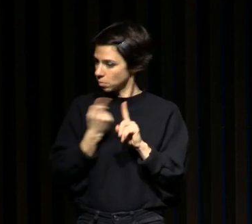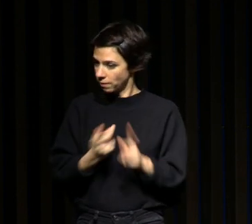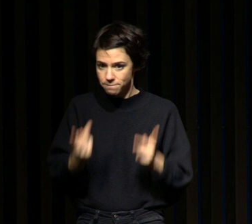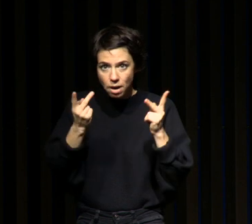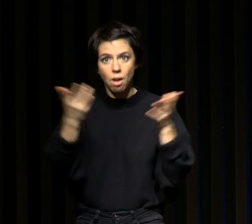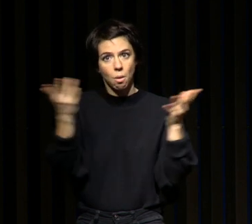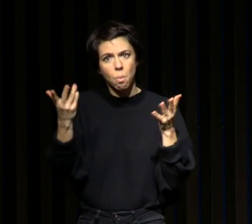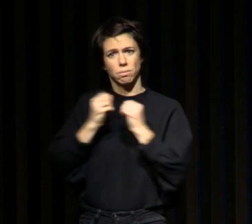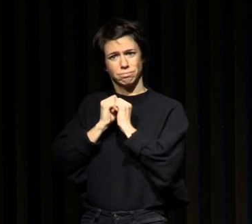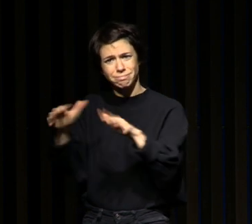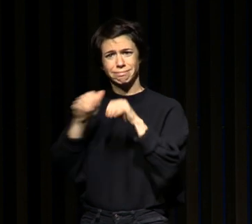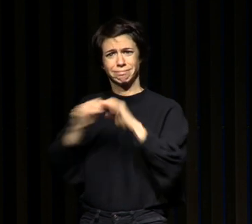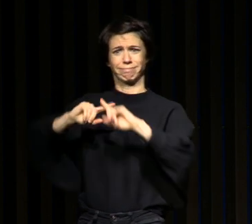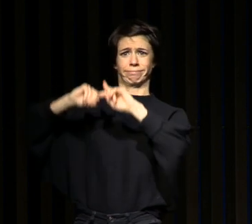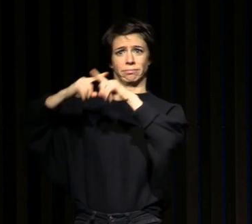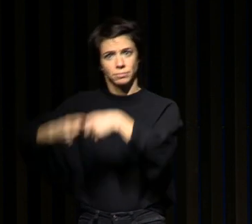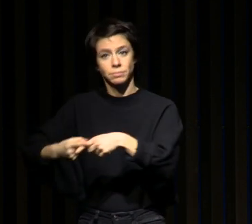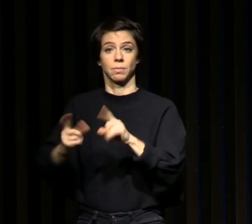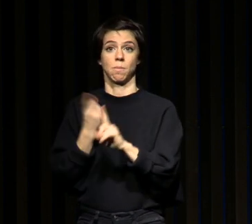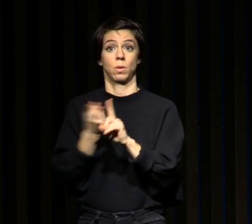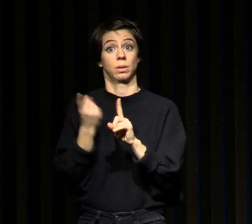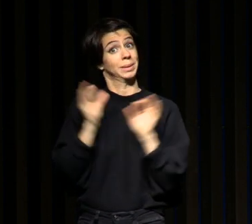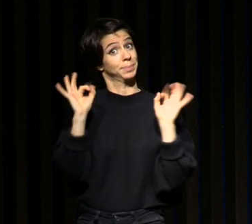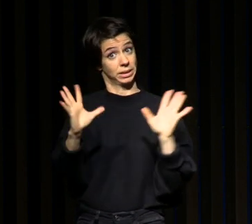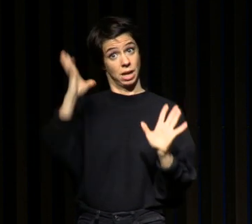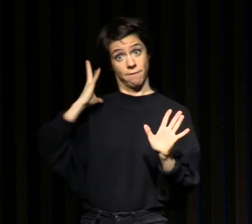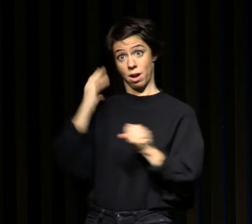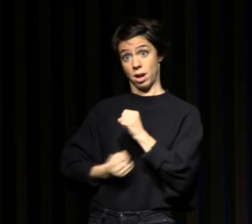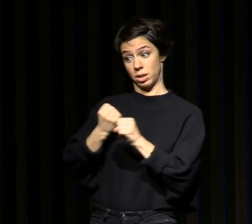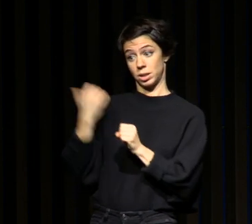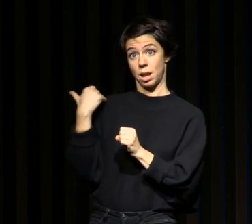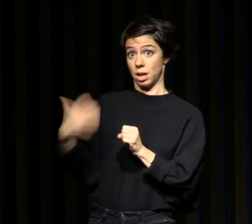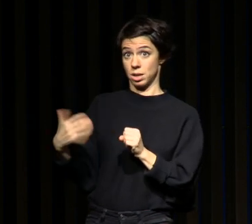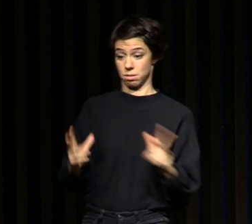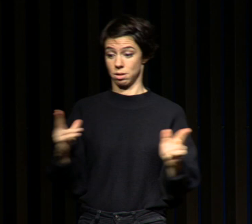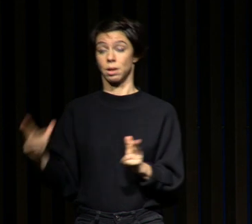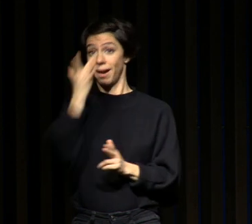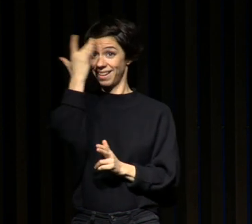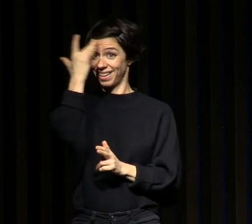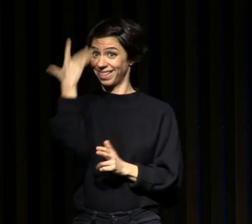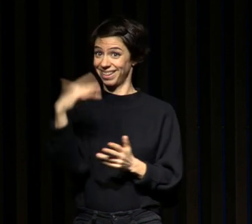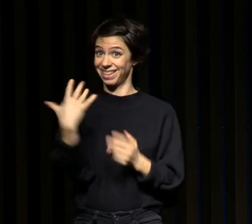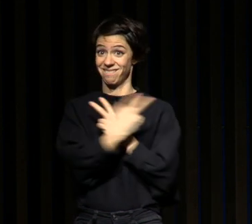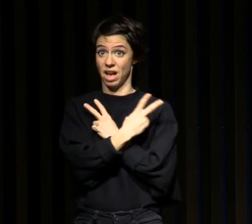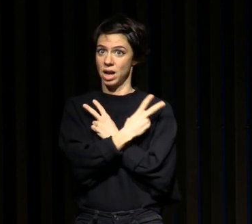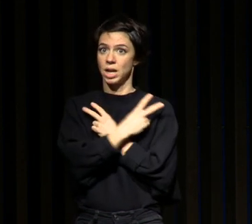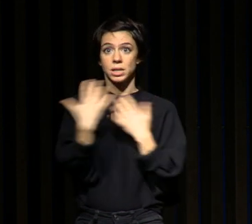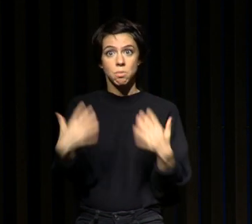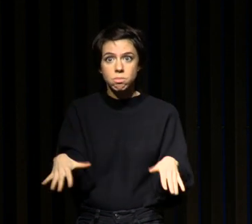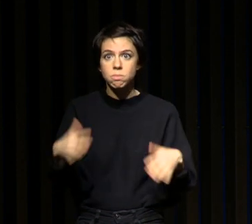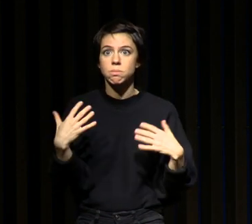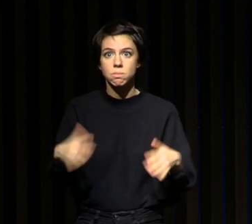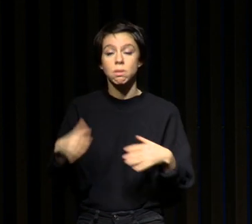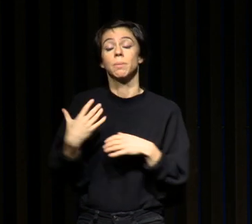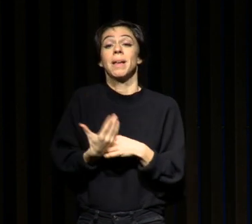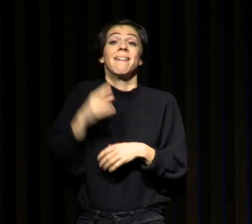très aigu, puisque c'était pendant ces périodes estivales. Je vous montrerai que d'ici là, ou depuis lors, il y eu malheureusement